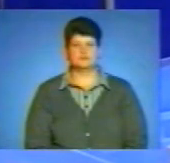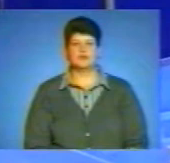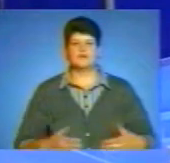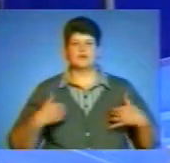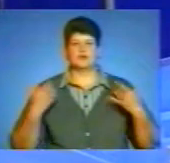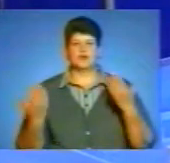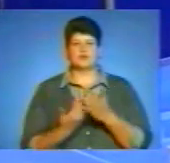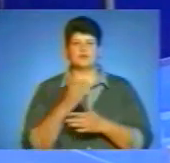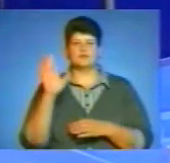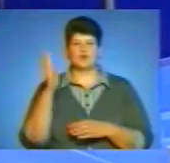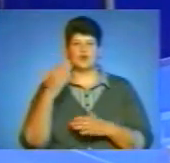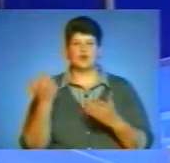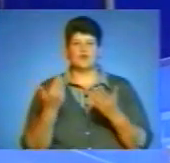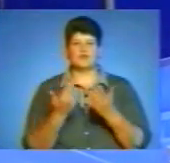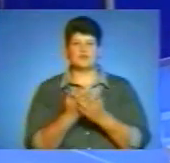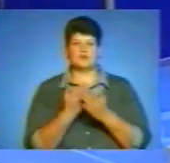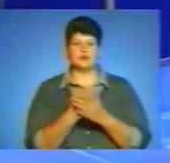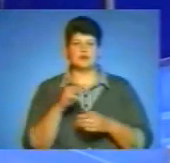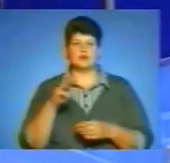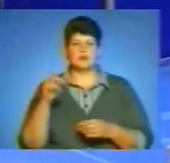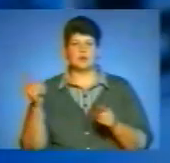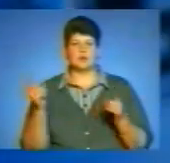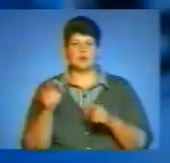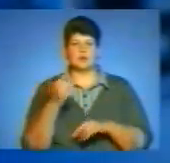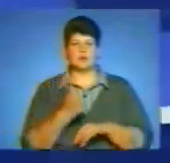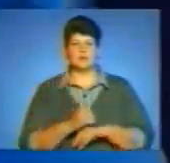Вітаю, новини вівторка у вістях ТТБ, коротко про головне.